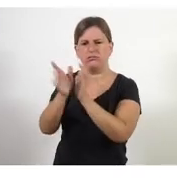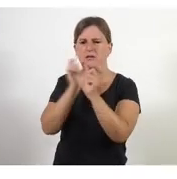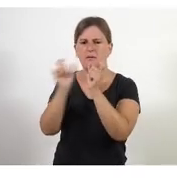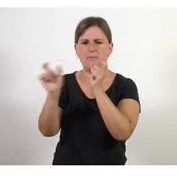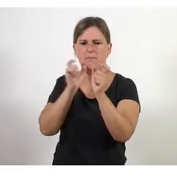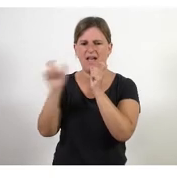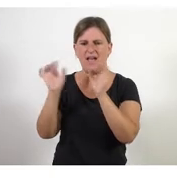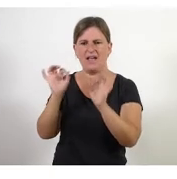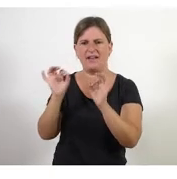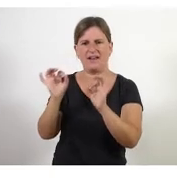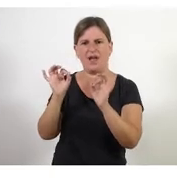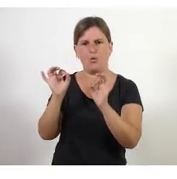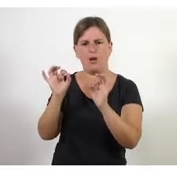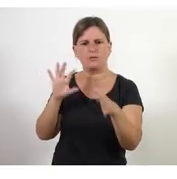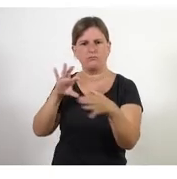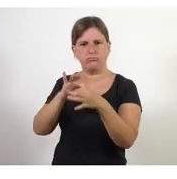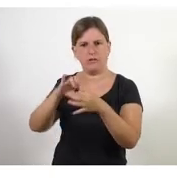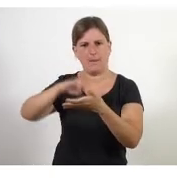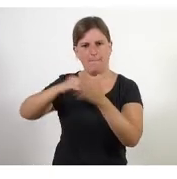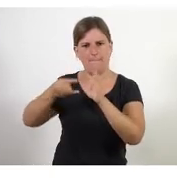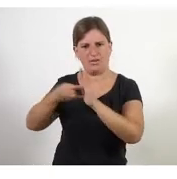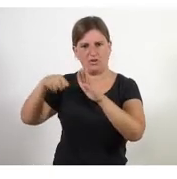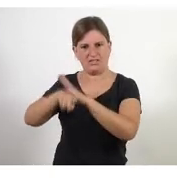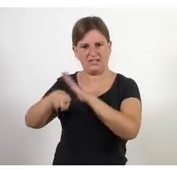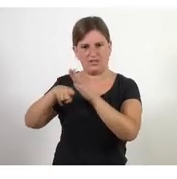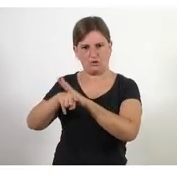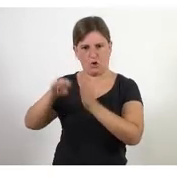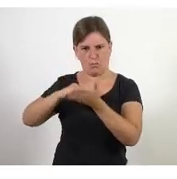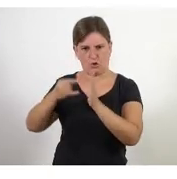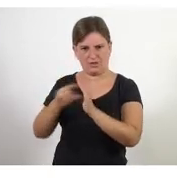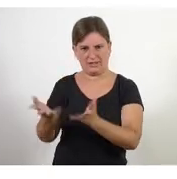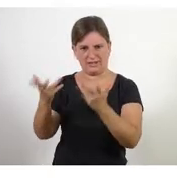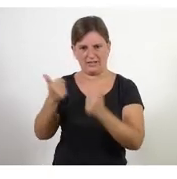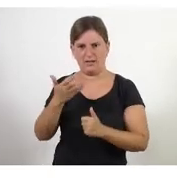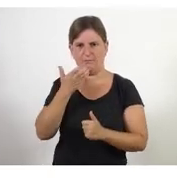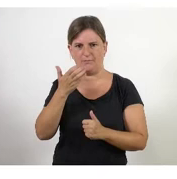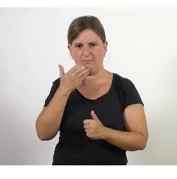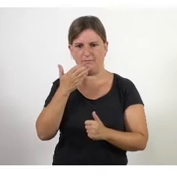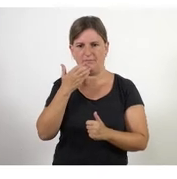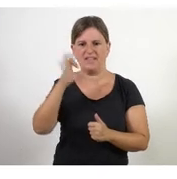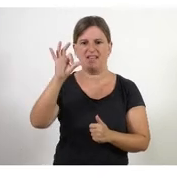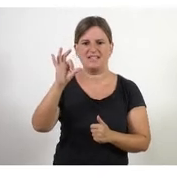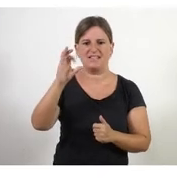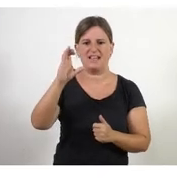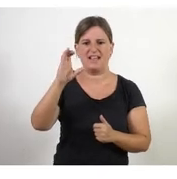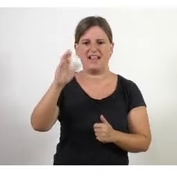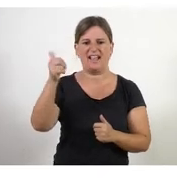tenen a veure amb les metodologies que existeixen de gestió de projectes d